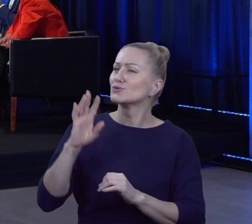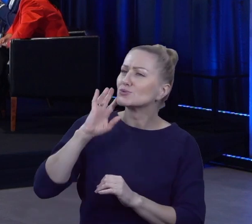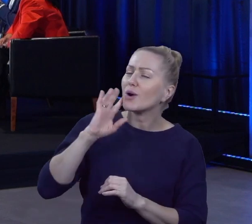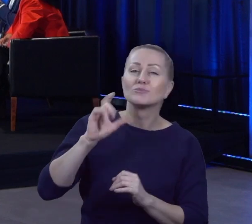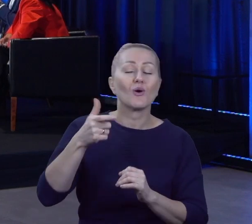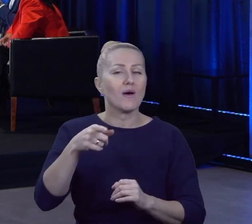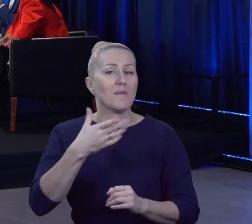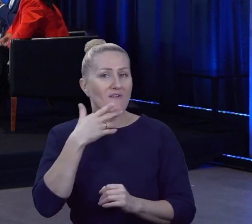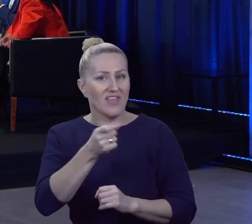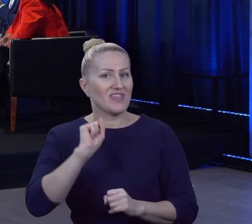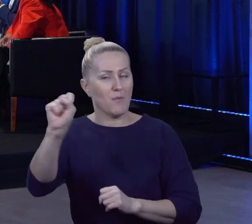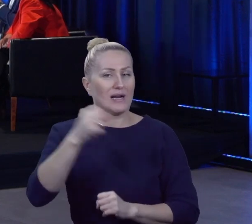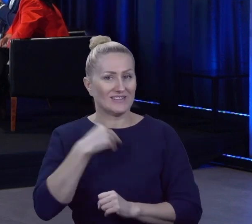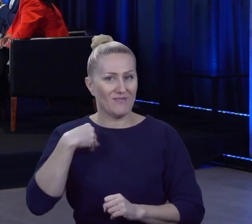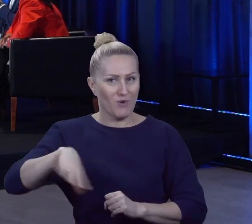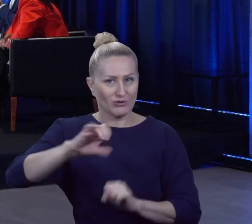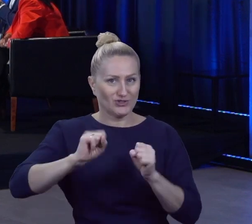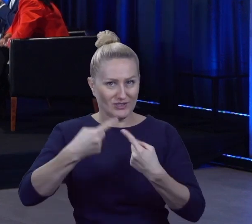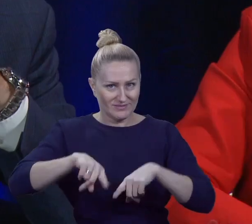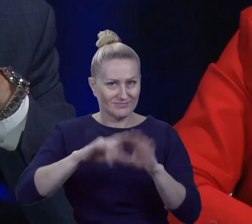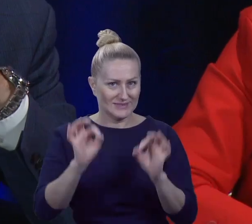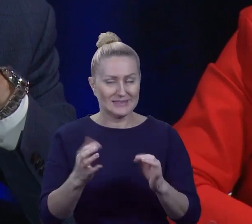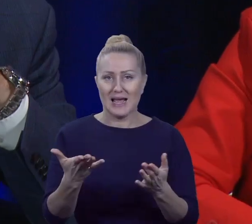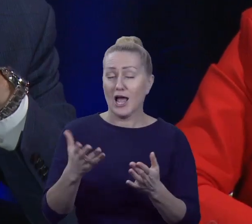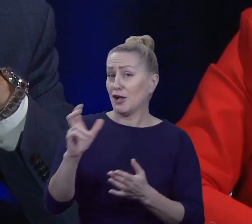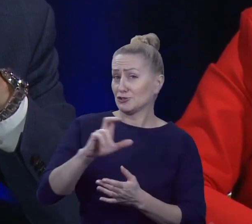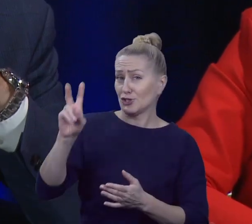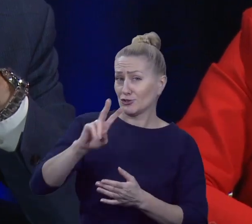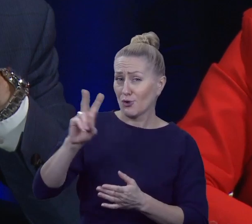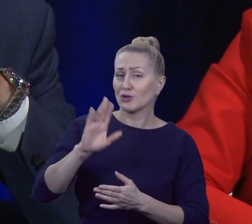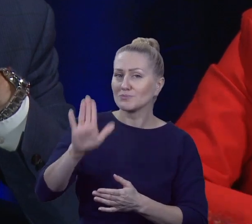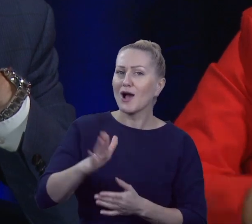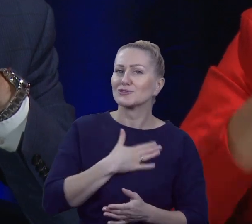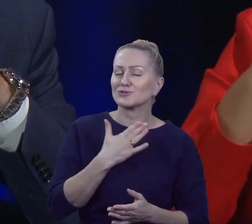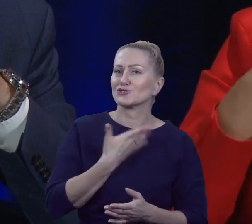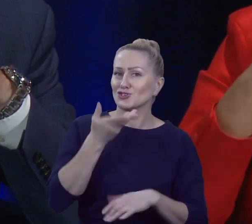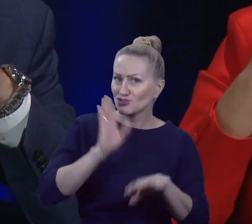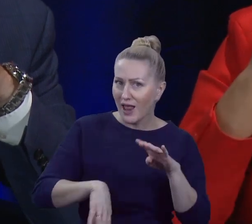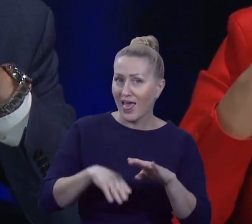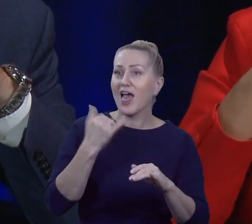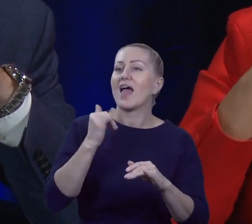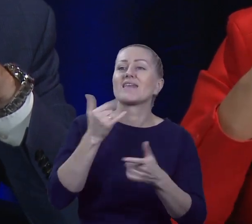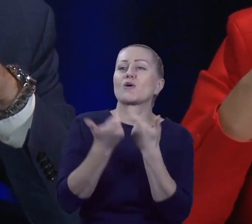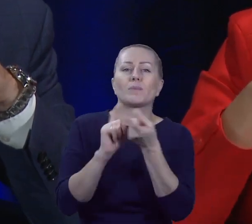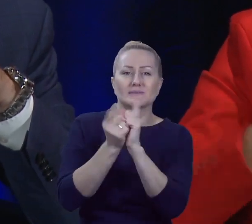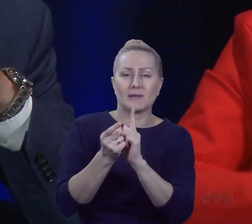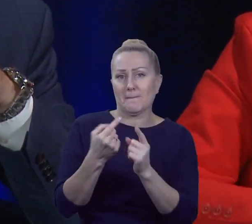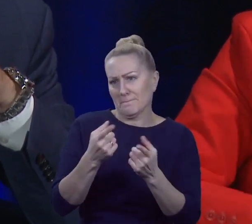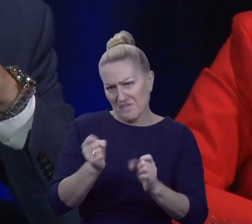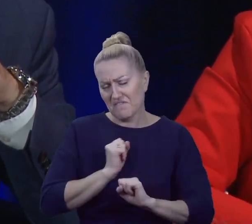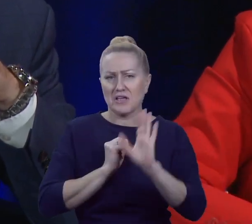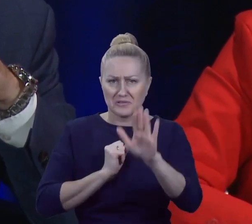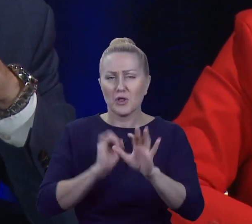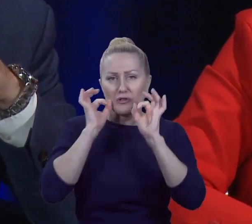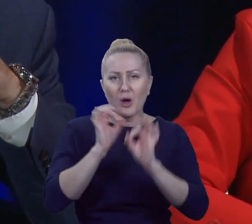powiedzenie, że demokracja w Polsce dobrze działa. A czy ktoś ma wniosek, że źle i niech powie, jak im zmienić, co zrobić? Bo fajnie, ja zawsze to mówię